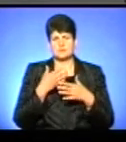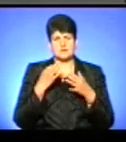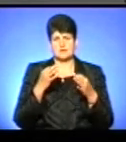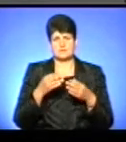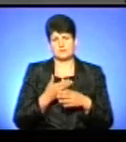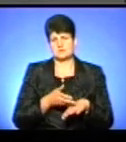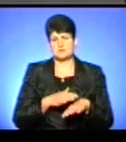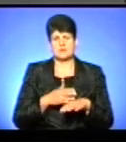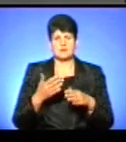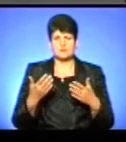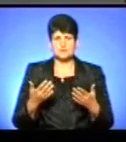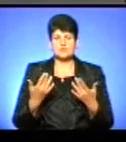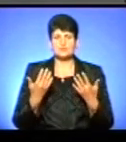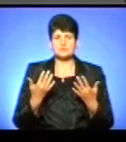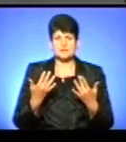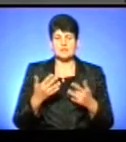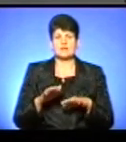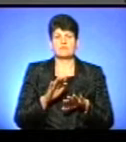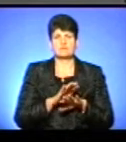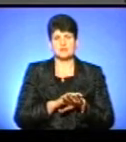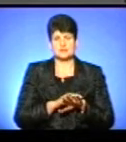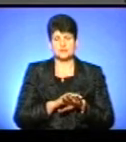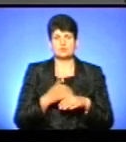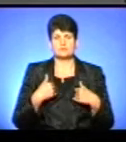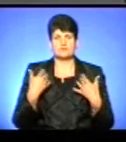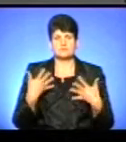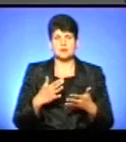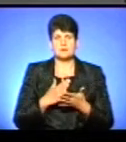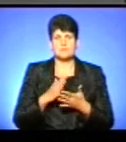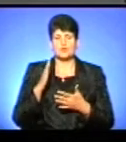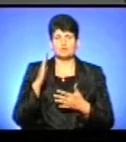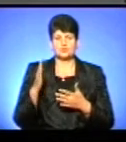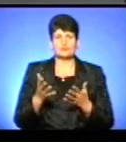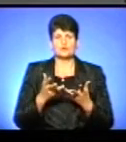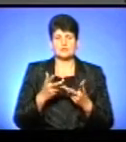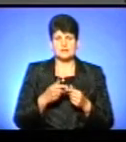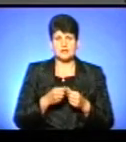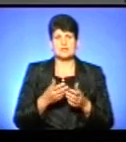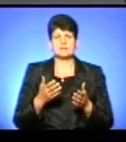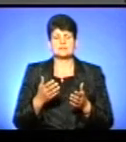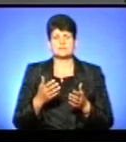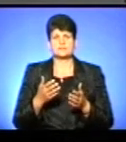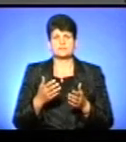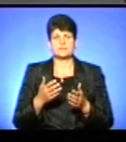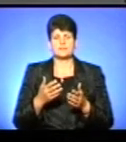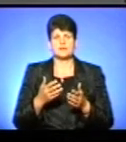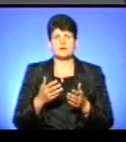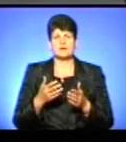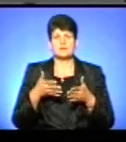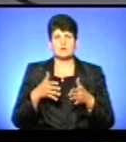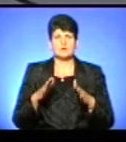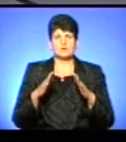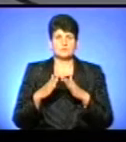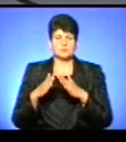складності, оскільки фактично ми вже маємо прогнозовану кількість, маємо в розрізі пологових віддінк. І ви одразу